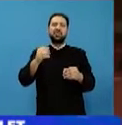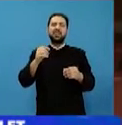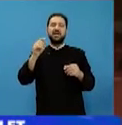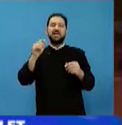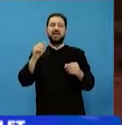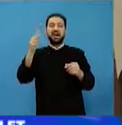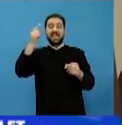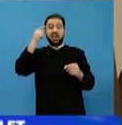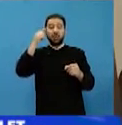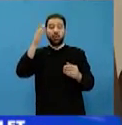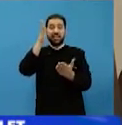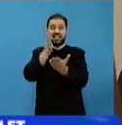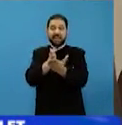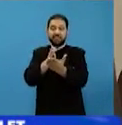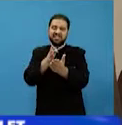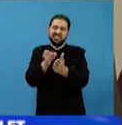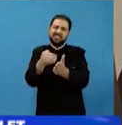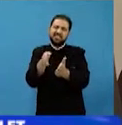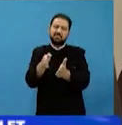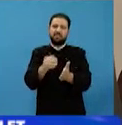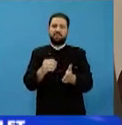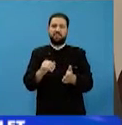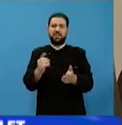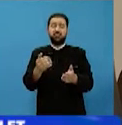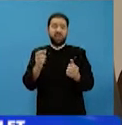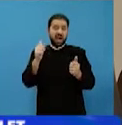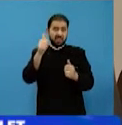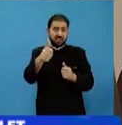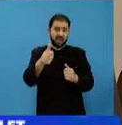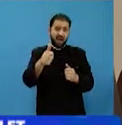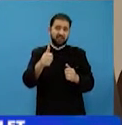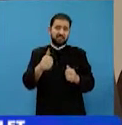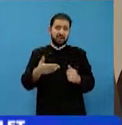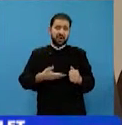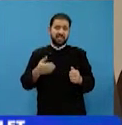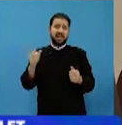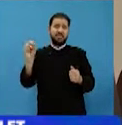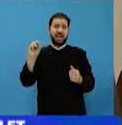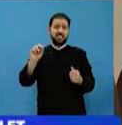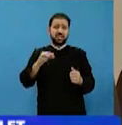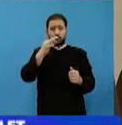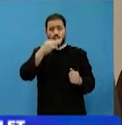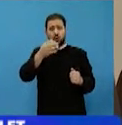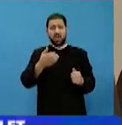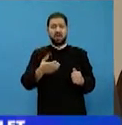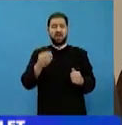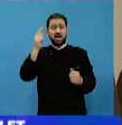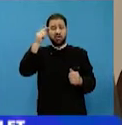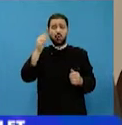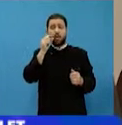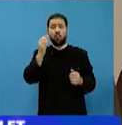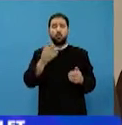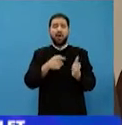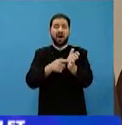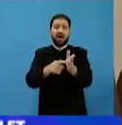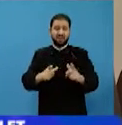afirmație, Sfântul Paisia Gheritul spune că gândurile omului arată starea lui duhovnicească. Fiecare om